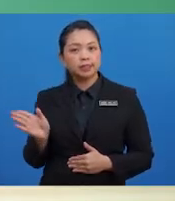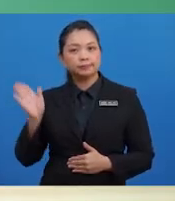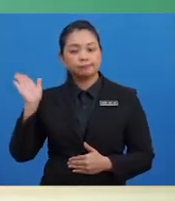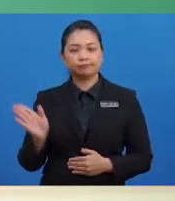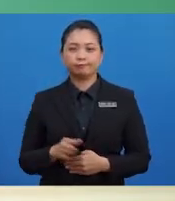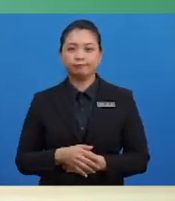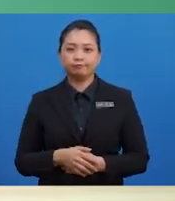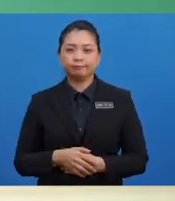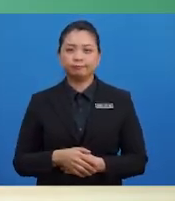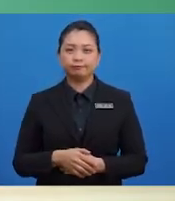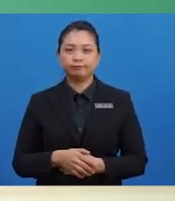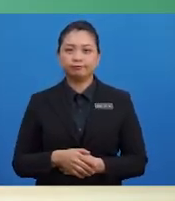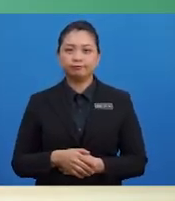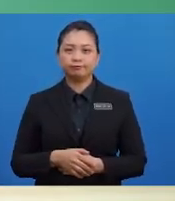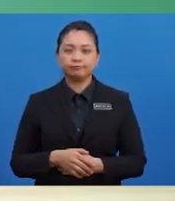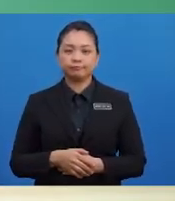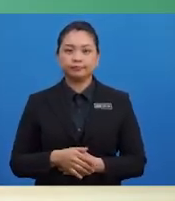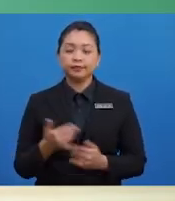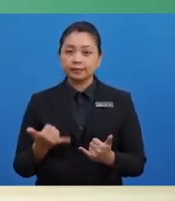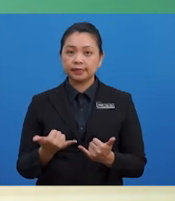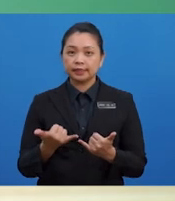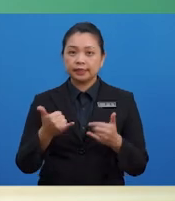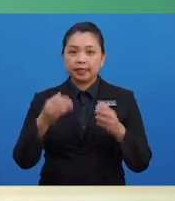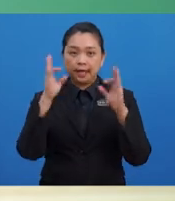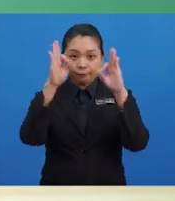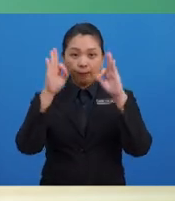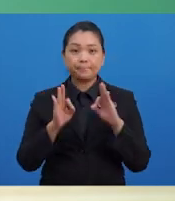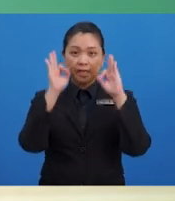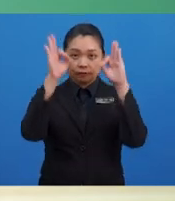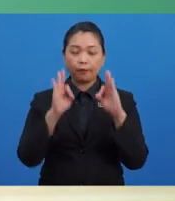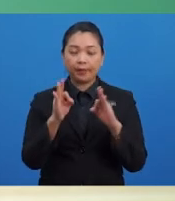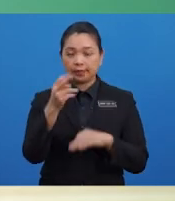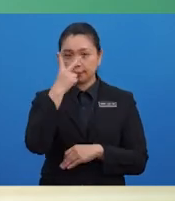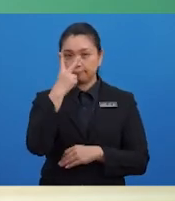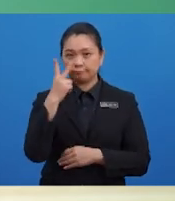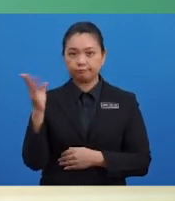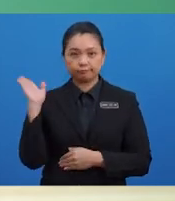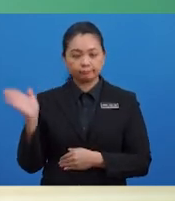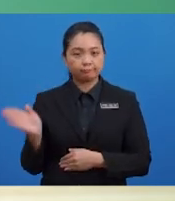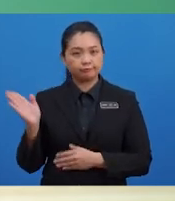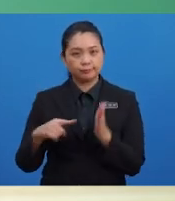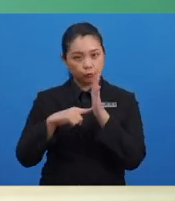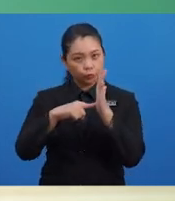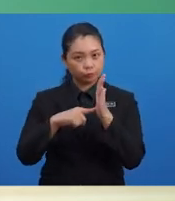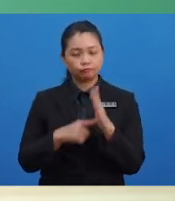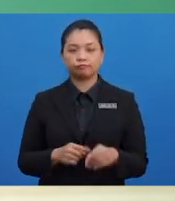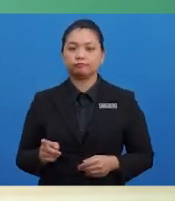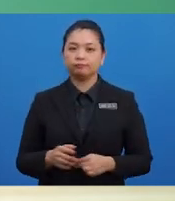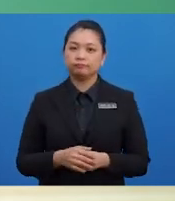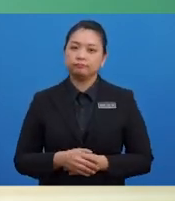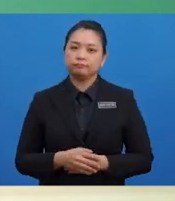Sebelum itu, sediakan format imbangan duga terselaras seperti yang ditunjukkan.